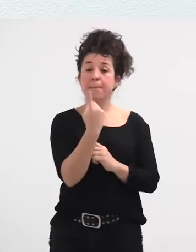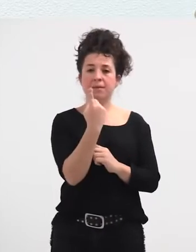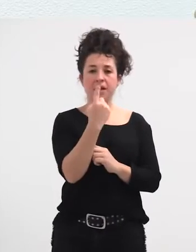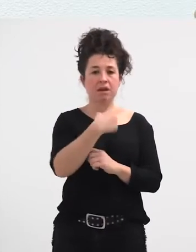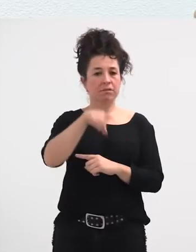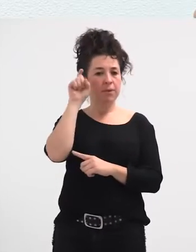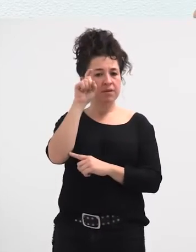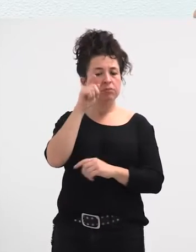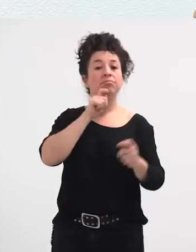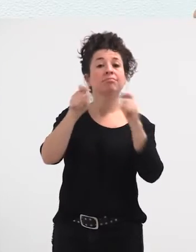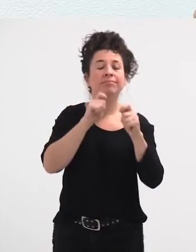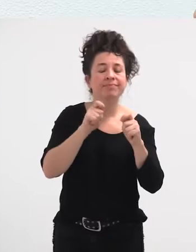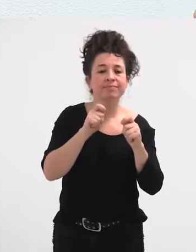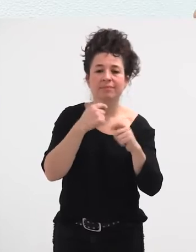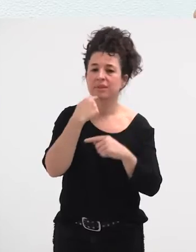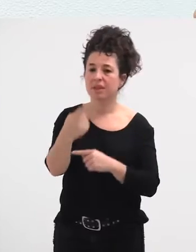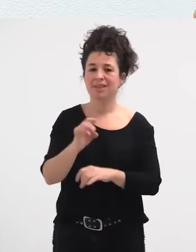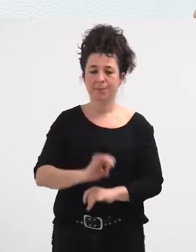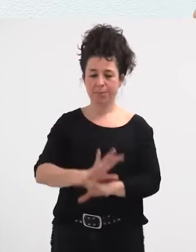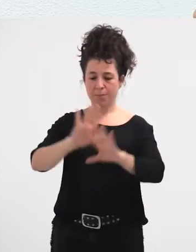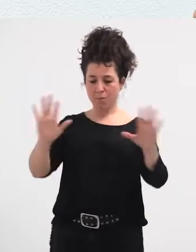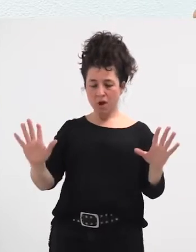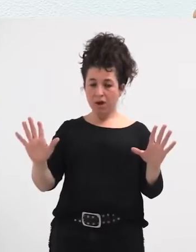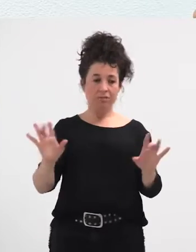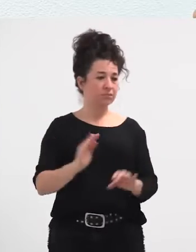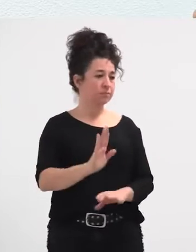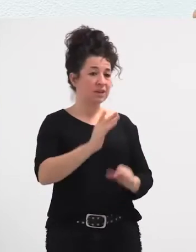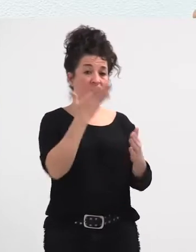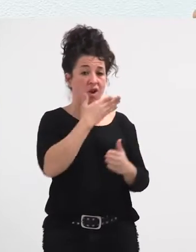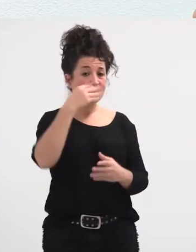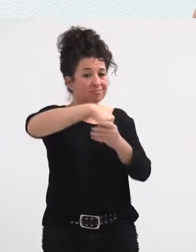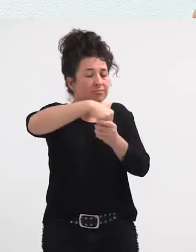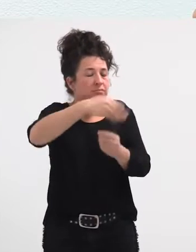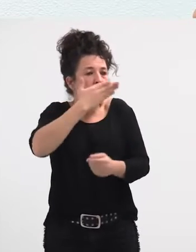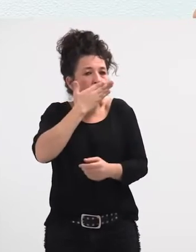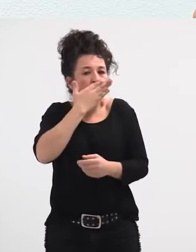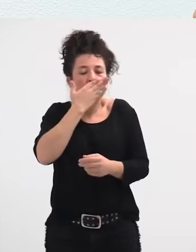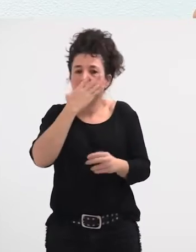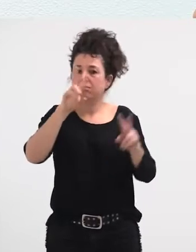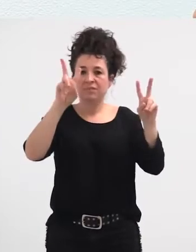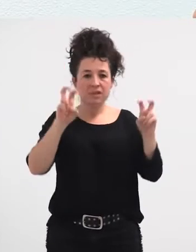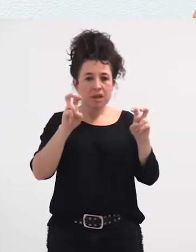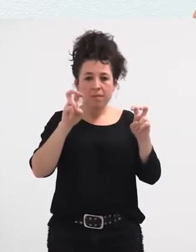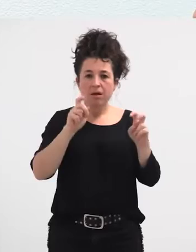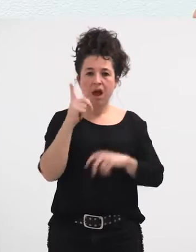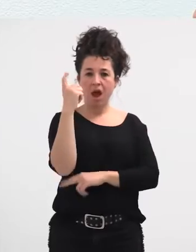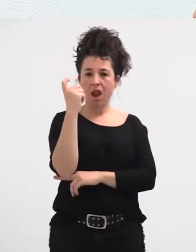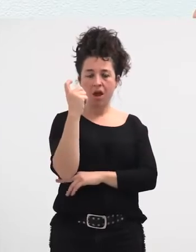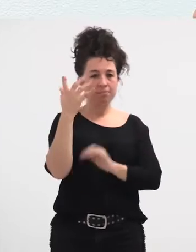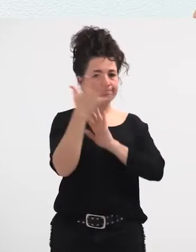esaten dizu argi eta garbi kabua dela eskoletan, ezin da gu gaiari buruzitza egiten eskoletan.